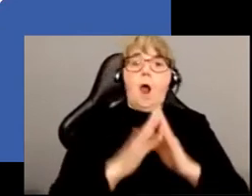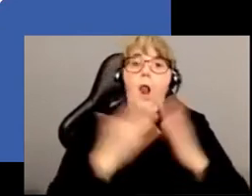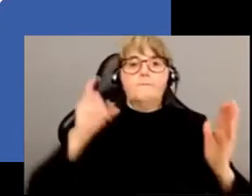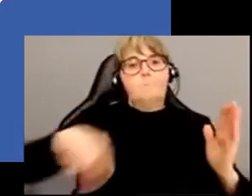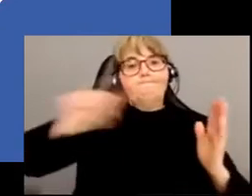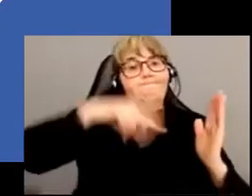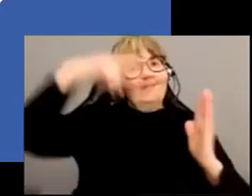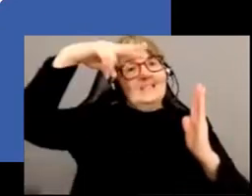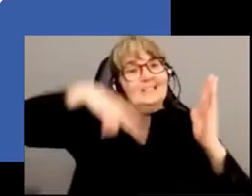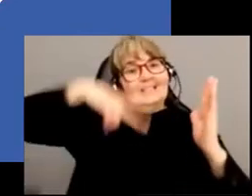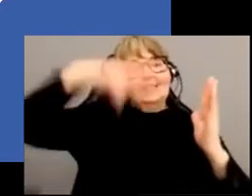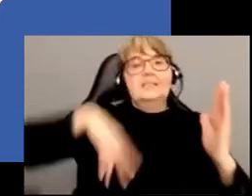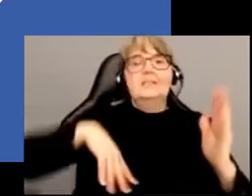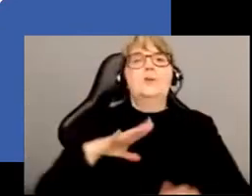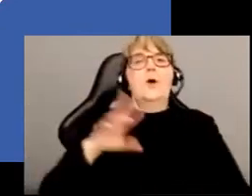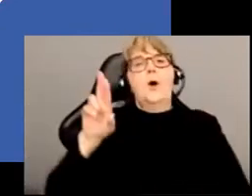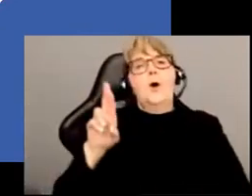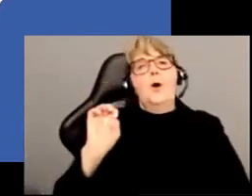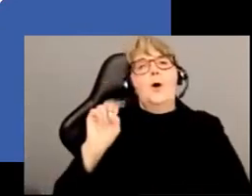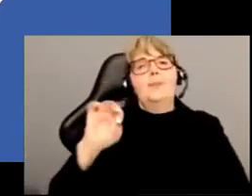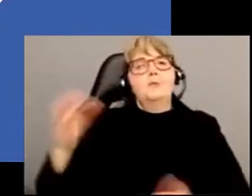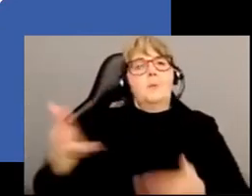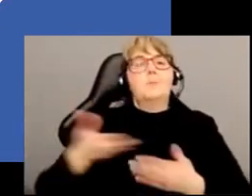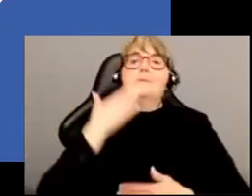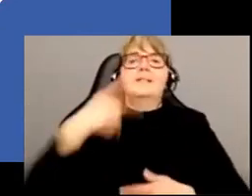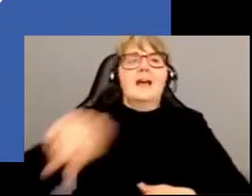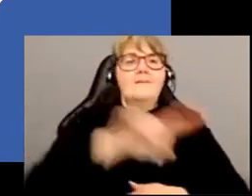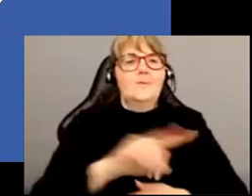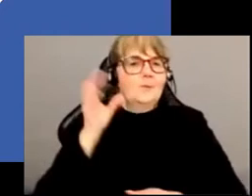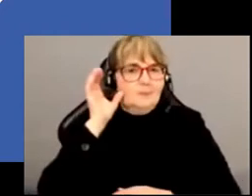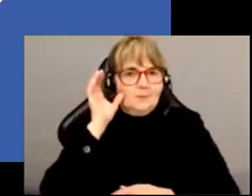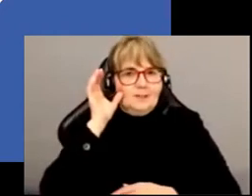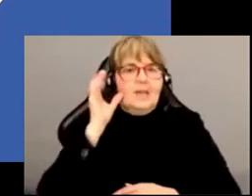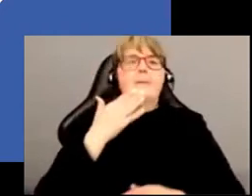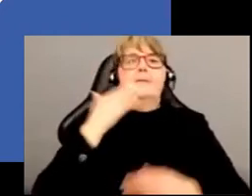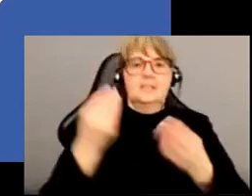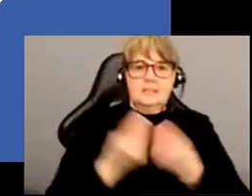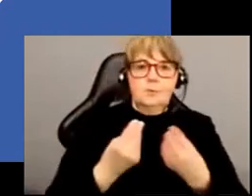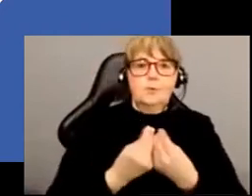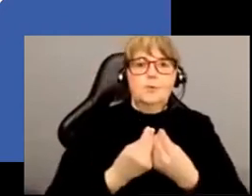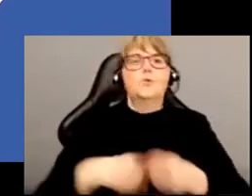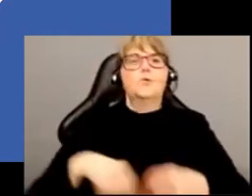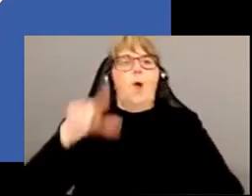que Renan nous a proposé. Merci à vous. Merci beaucoup Laurent,